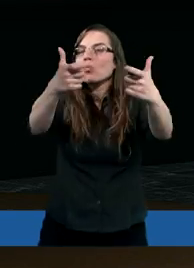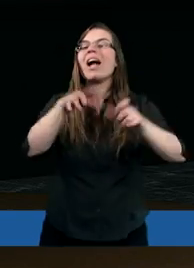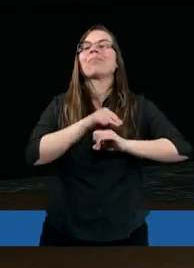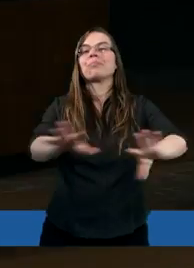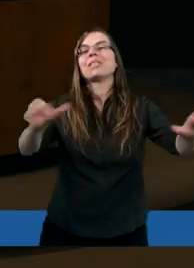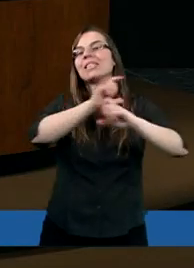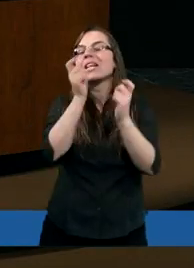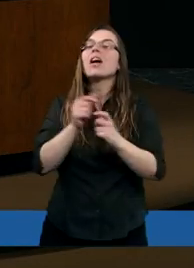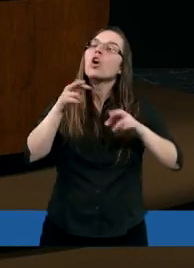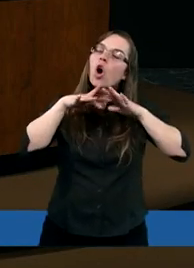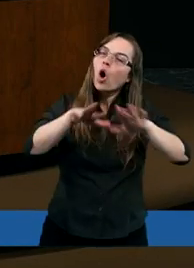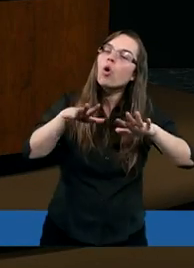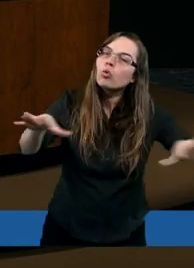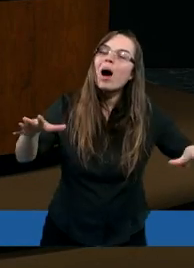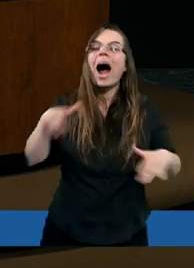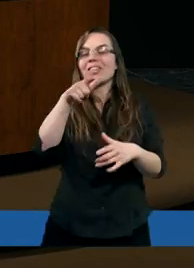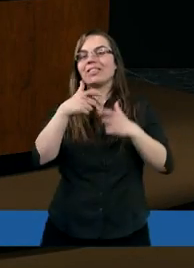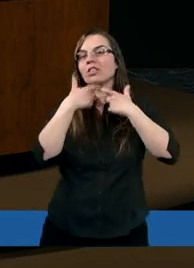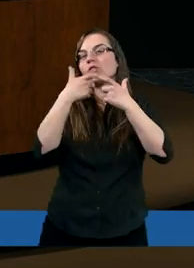Rozgłaszać cnoty.